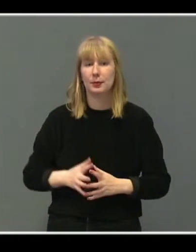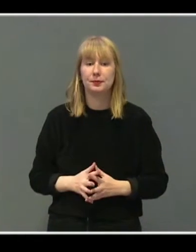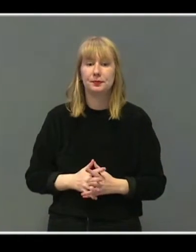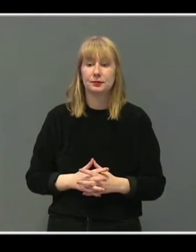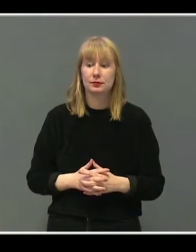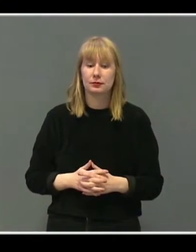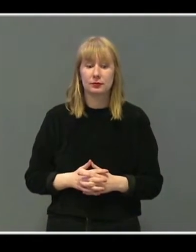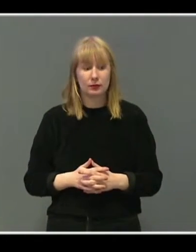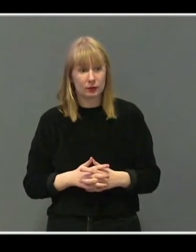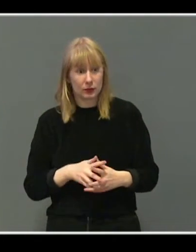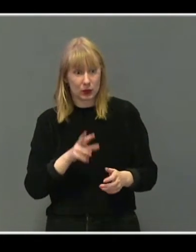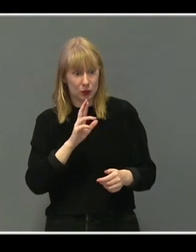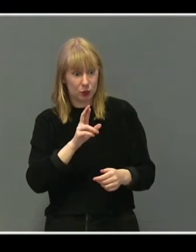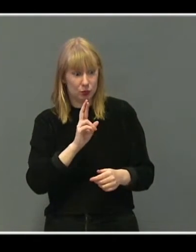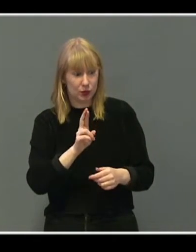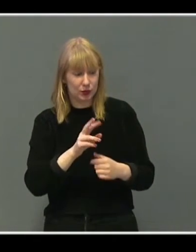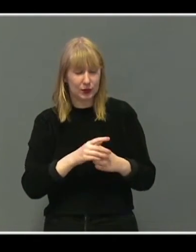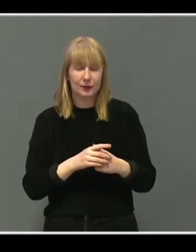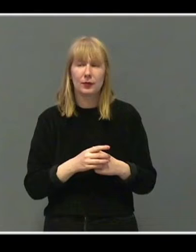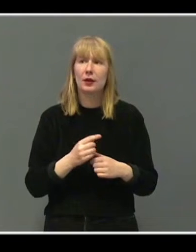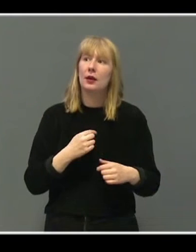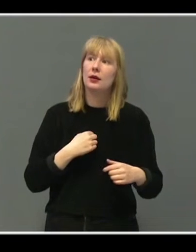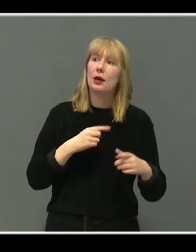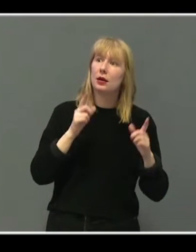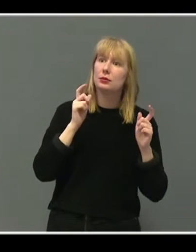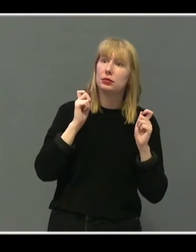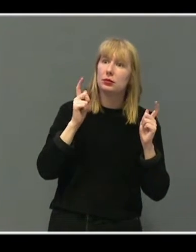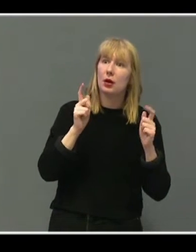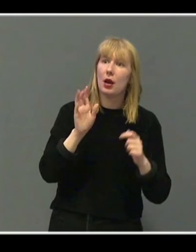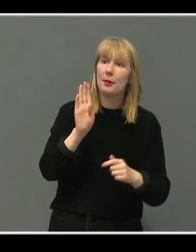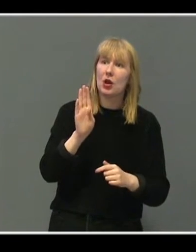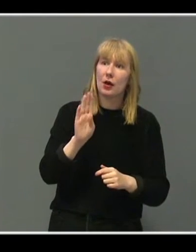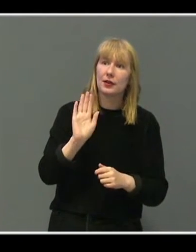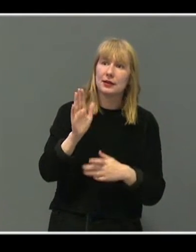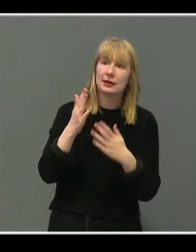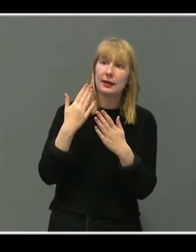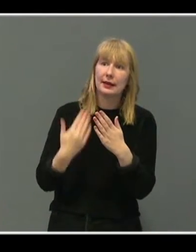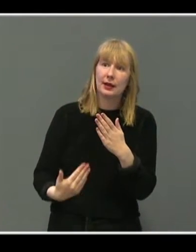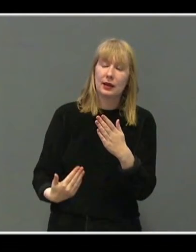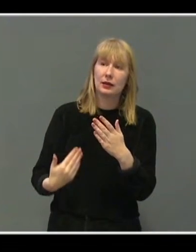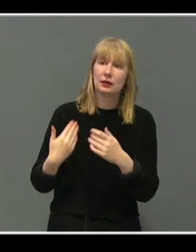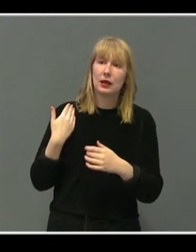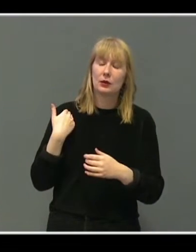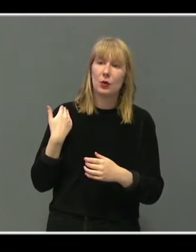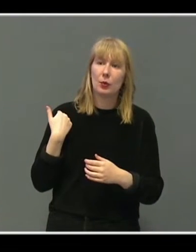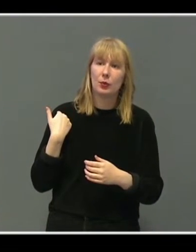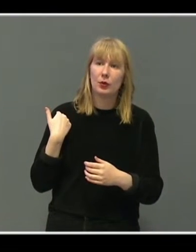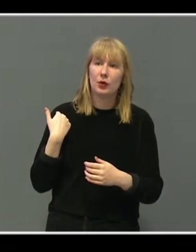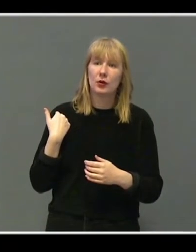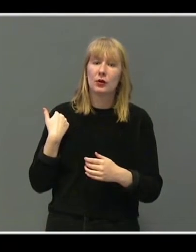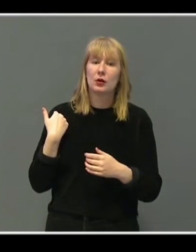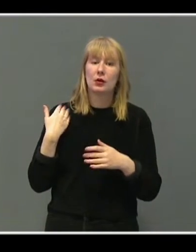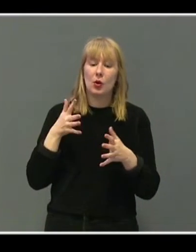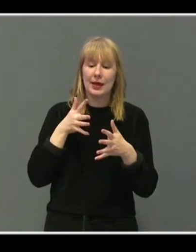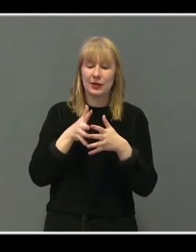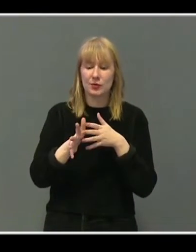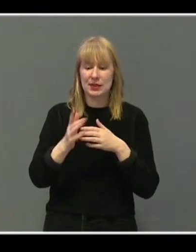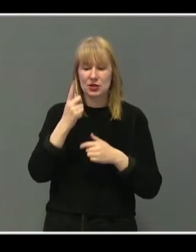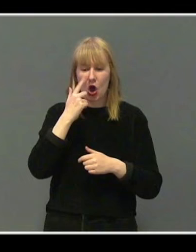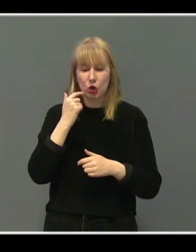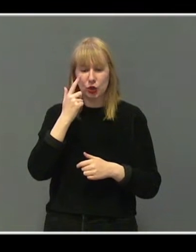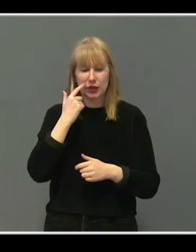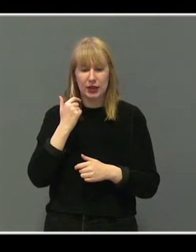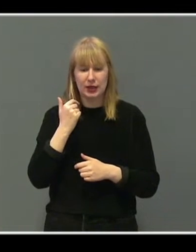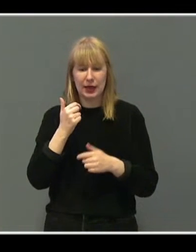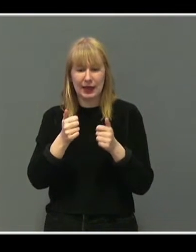Ville du følge opp på det? Det slo meg når Beate holdt sitt innlegg. Du sa, Beate, at gjennomsnittsalderen på gamere var